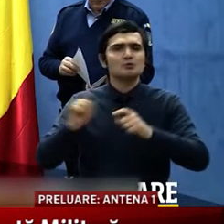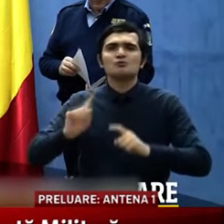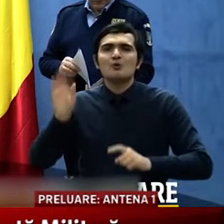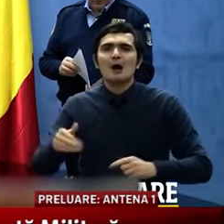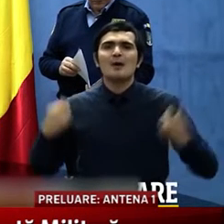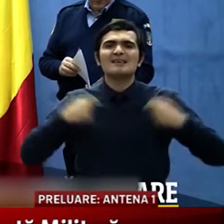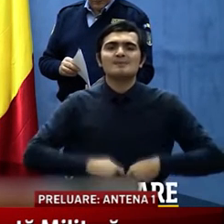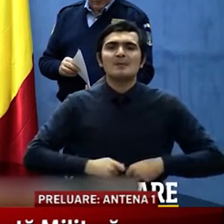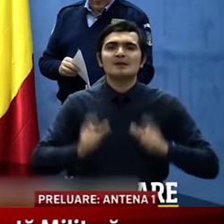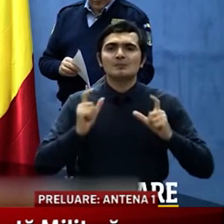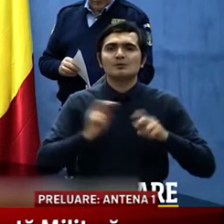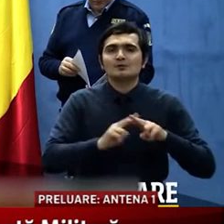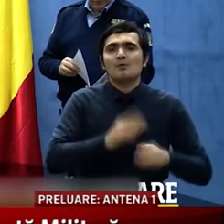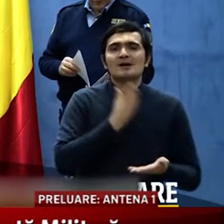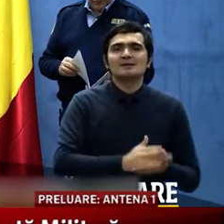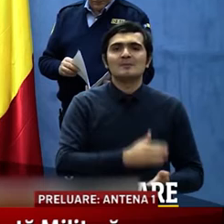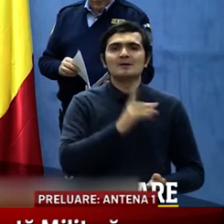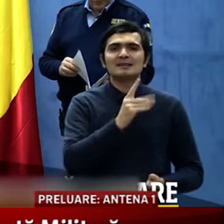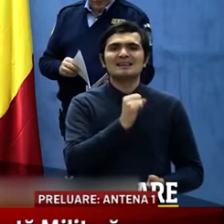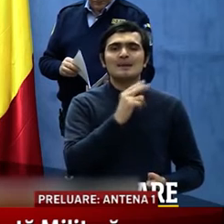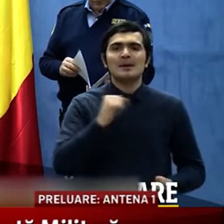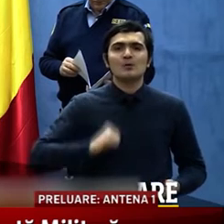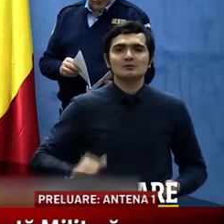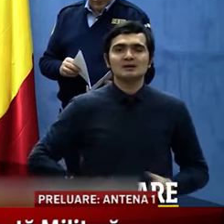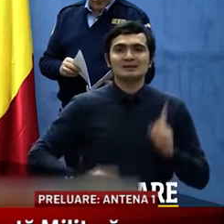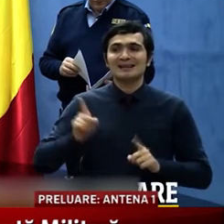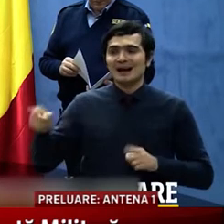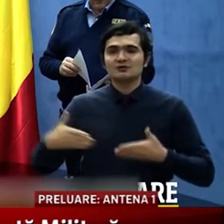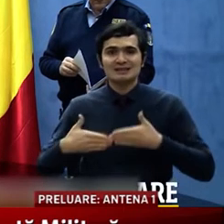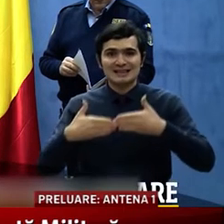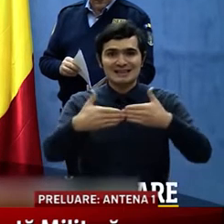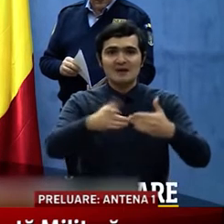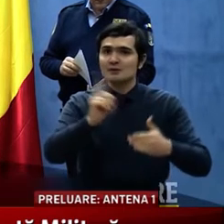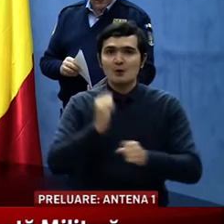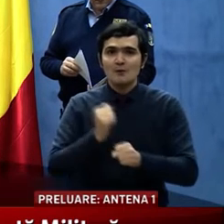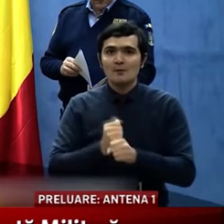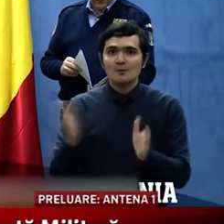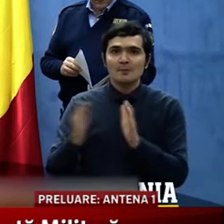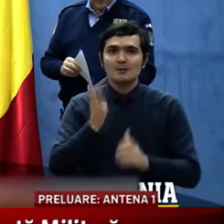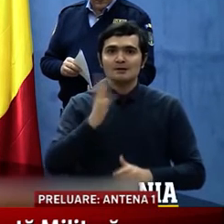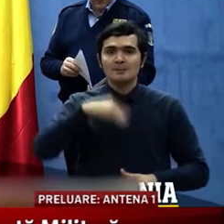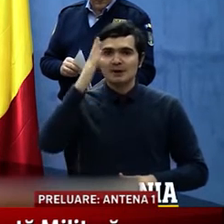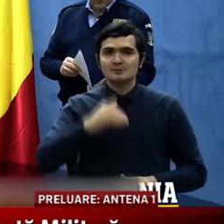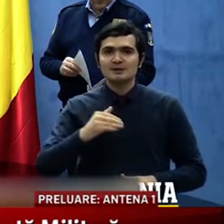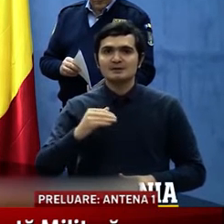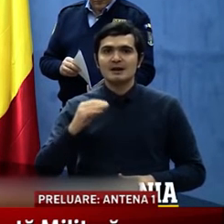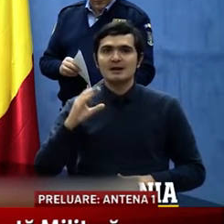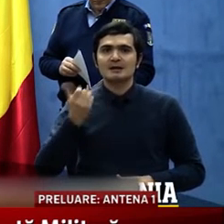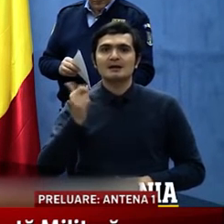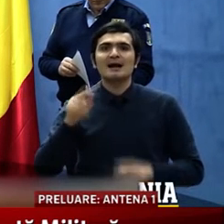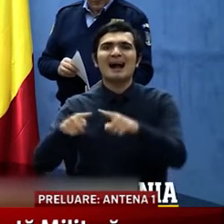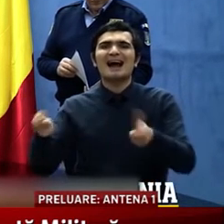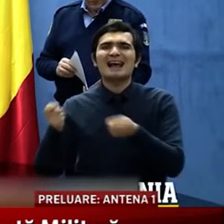Constanța sau dacă aceste nave nu au efectuat perioada de carantinare de 14 zile de la ultimul port de escală.